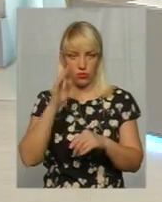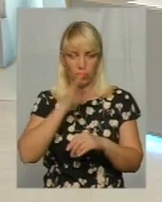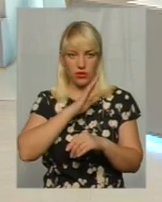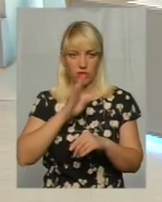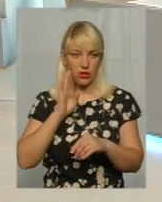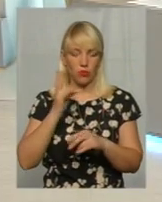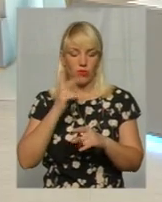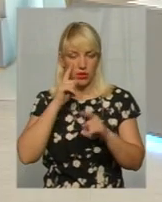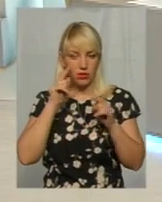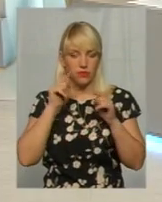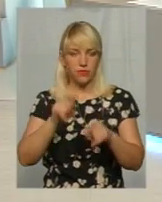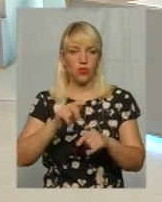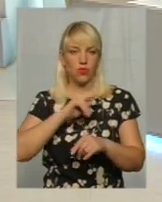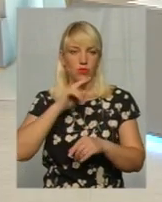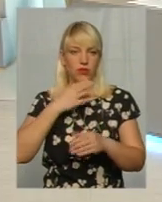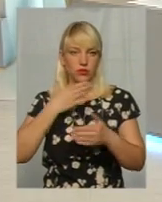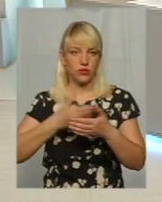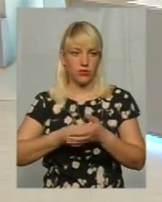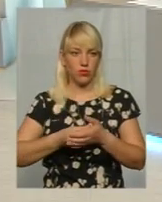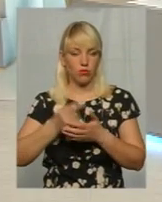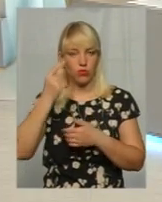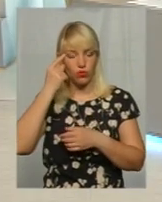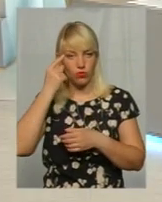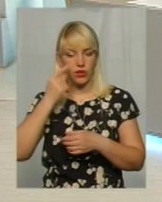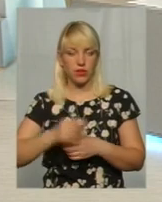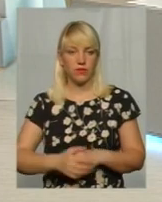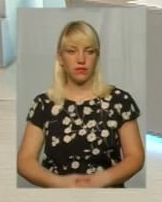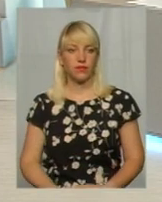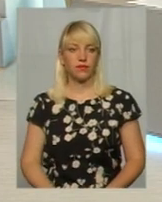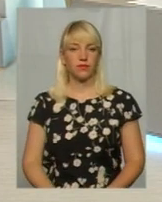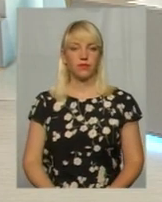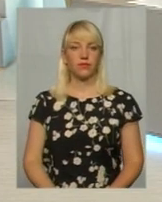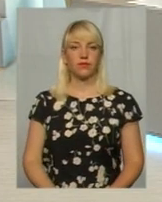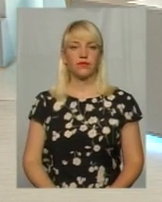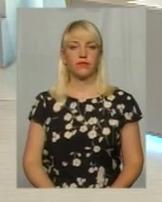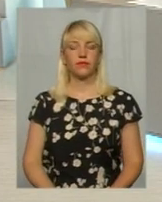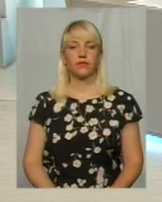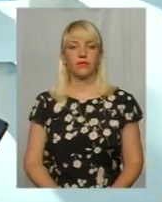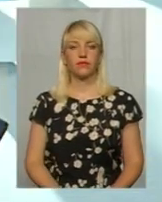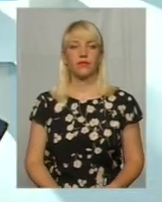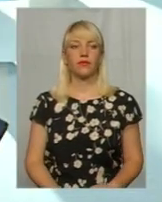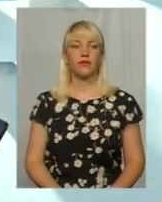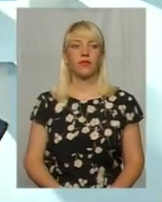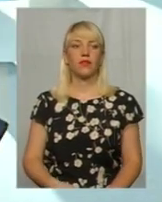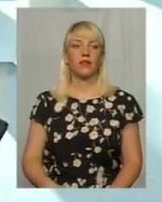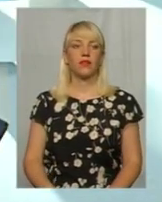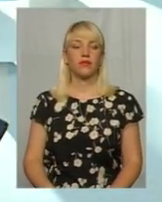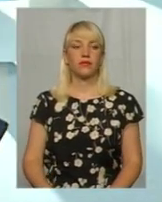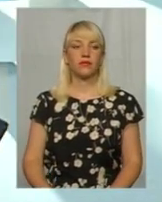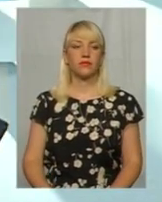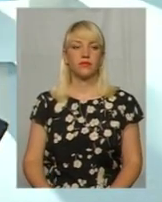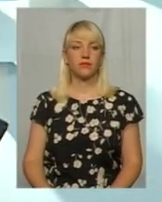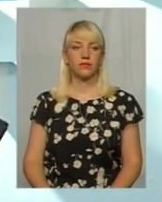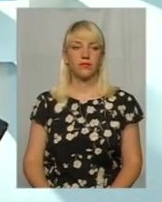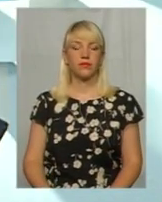варто все ж таки подумати декілька раз, чи відпускати дитину? Це не сказав, що це